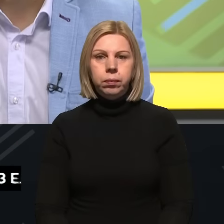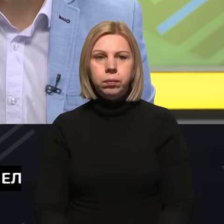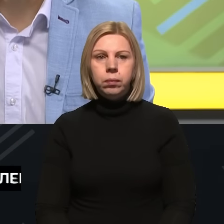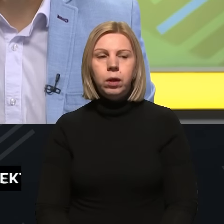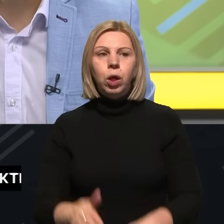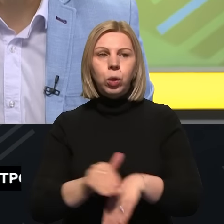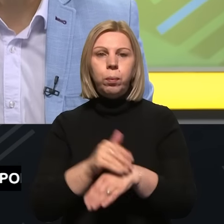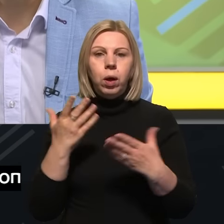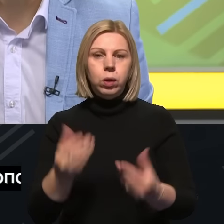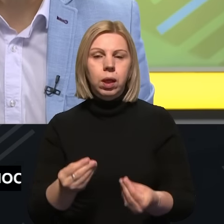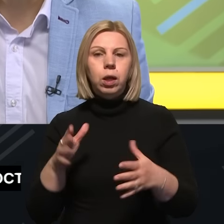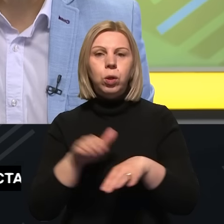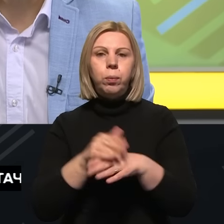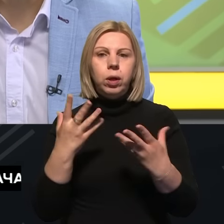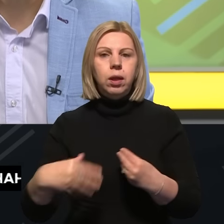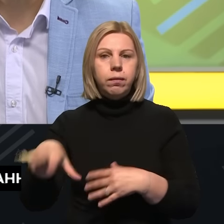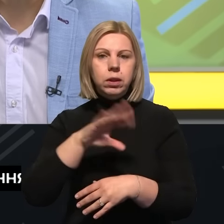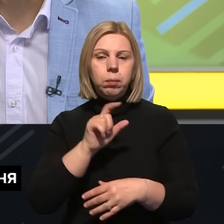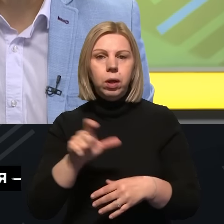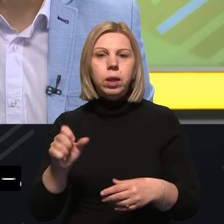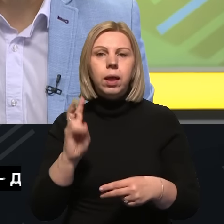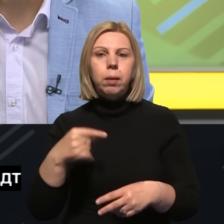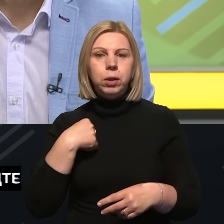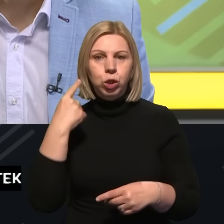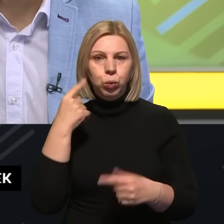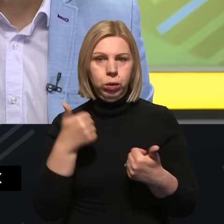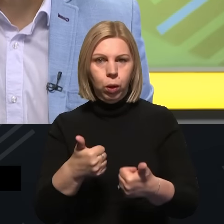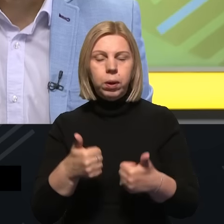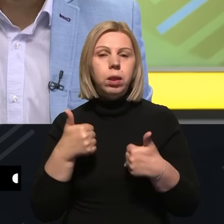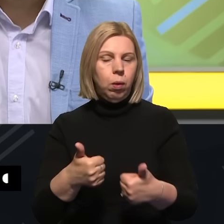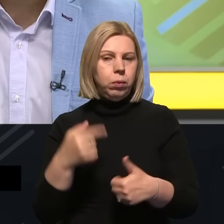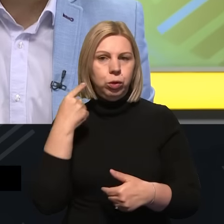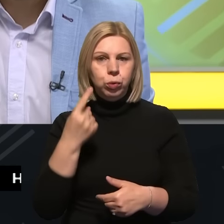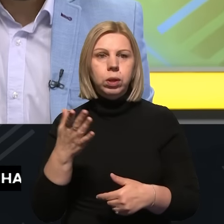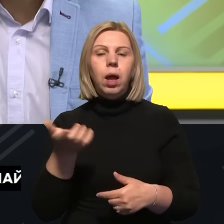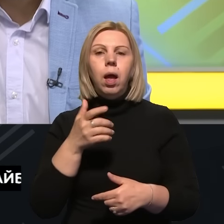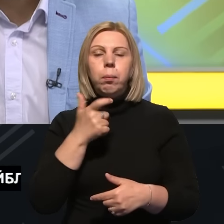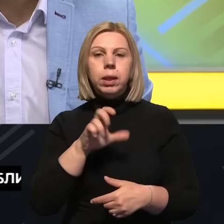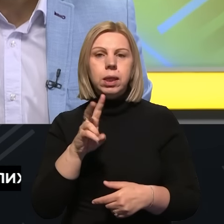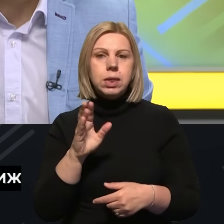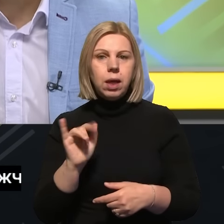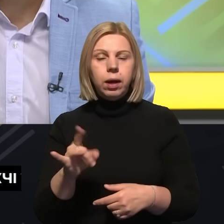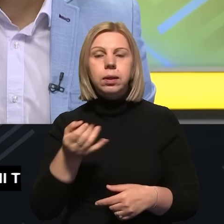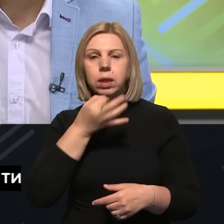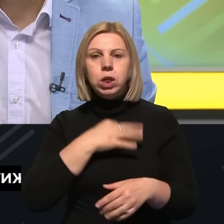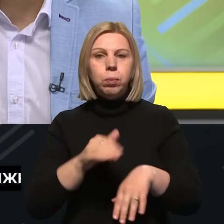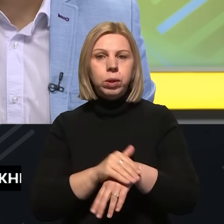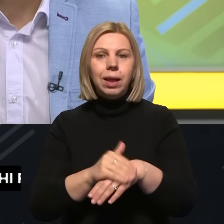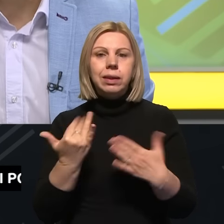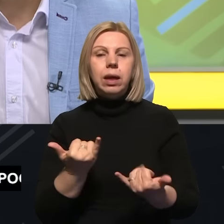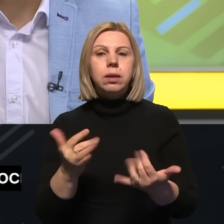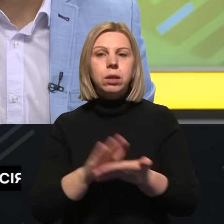Доброго дня студія, доброго дня всім глядачам. Як мене чути, добре? Так, вас добре чути, пане Назаре. Скажіть, будь ласка, яка зараз